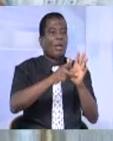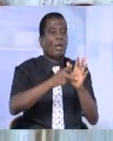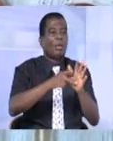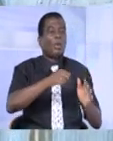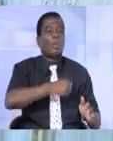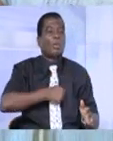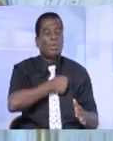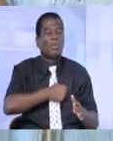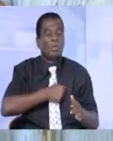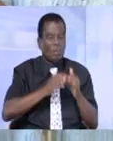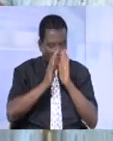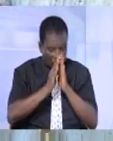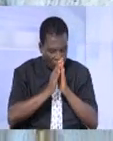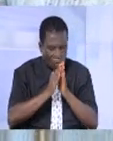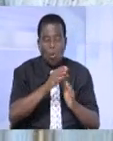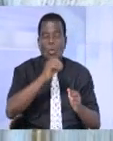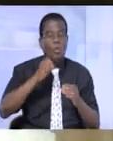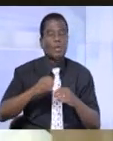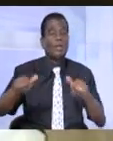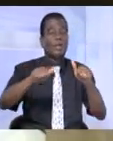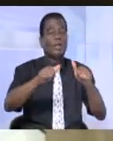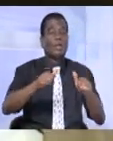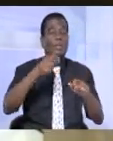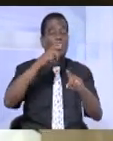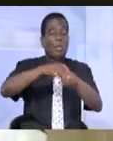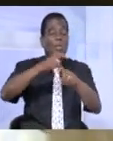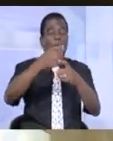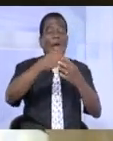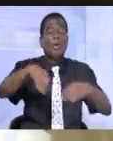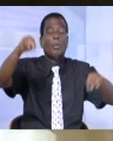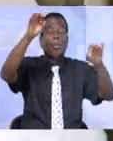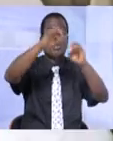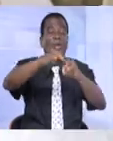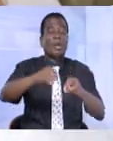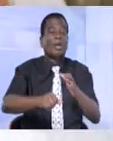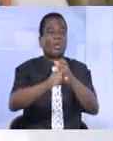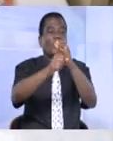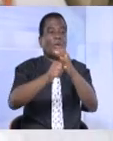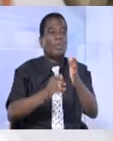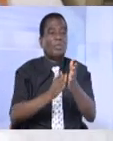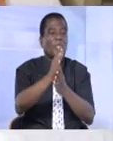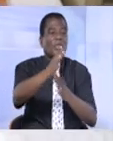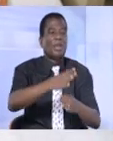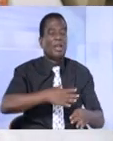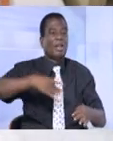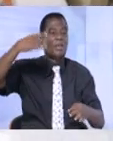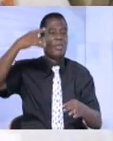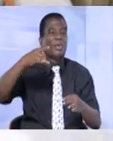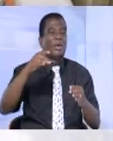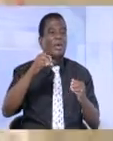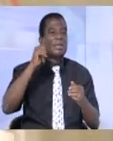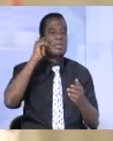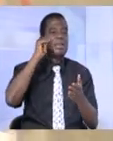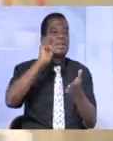Compassion, prière ont été les actes forts de cette visite. Un soutien bien apprécié par ces derniers, dont Juliette et son bébé de 18 mois